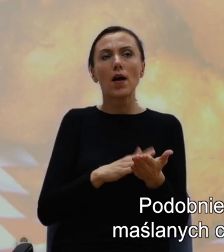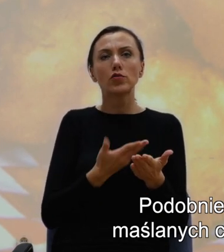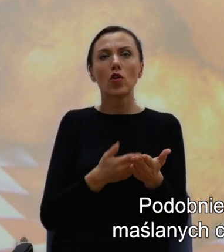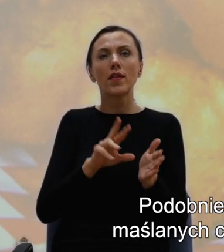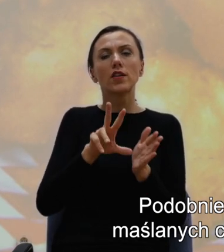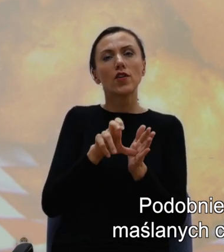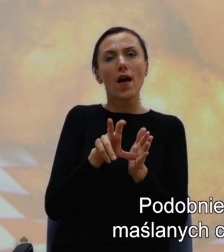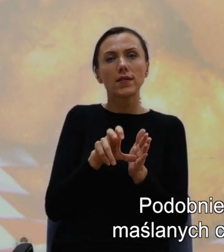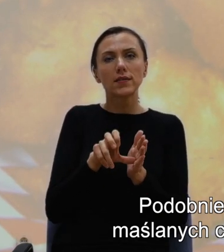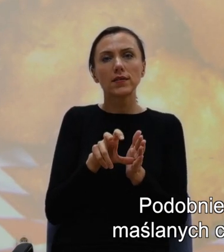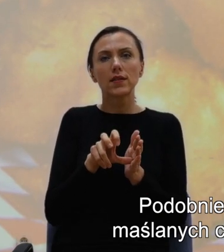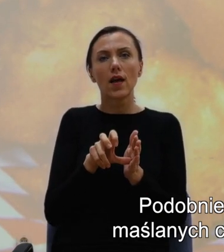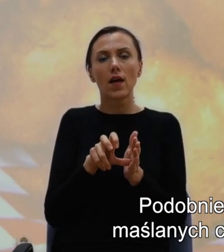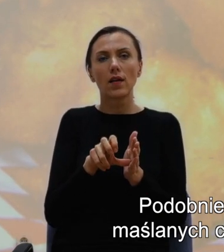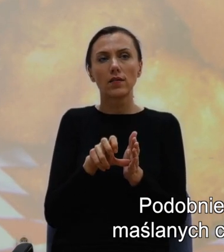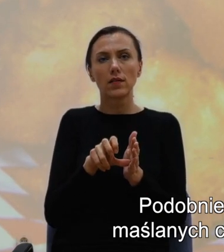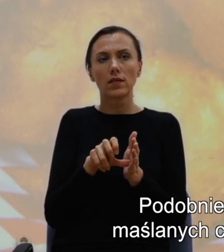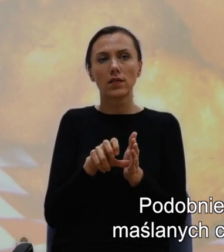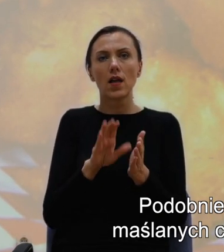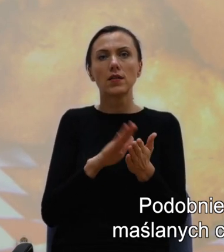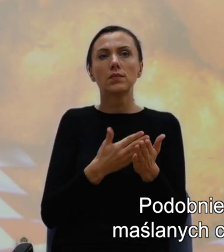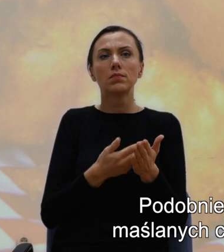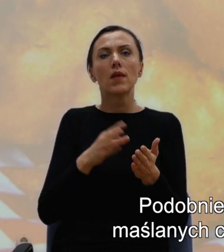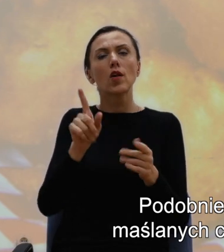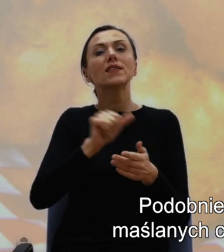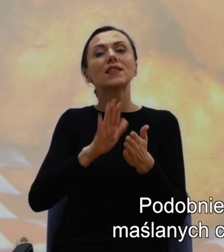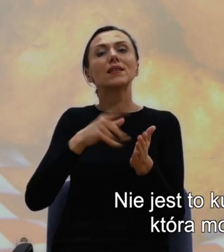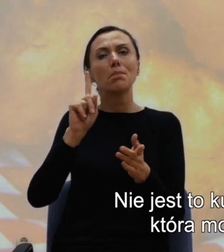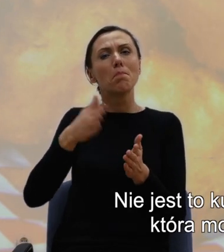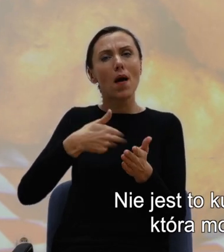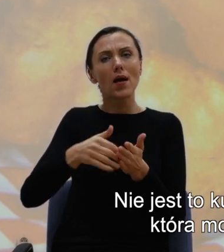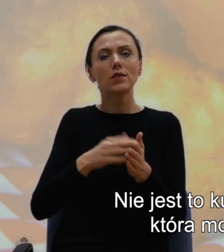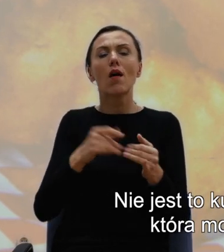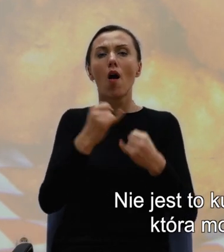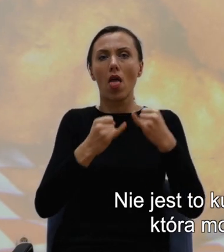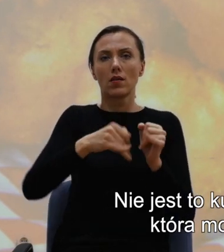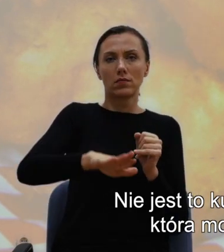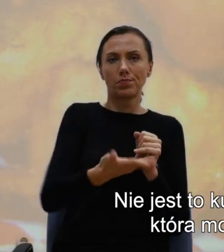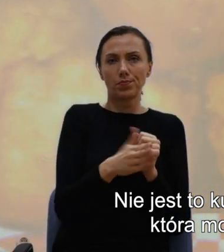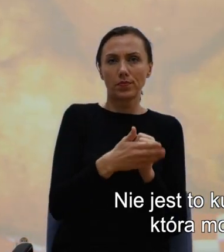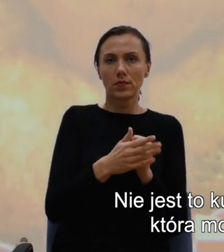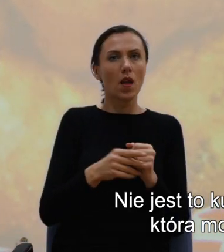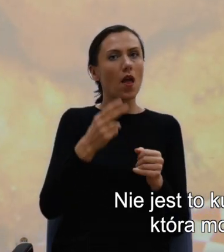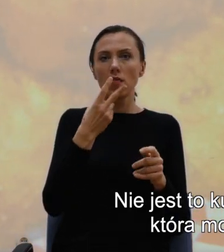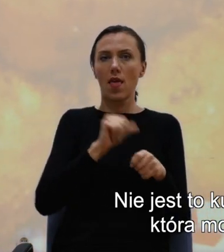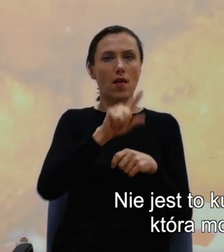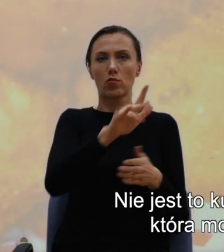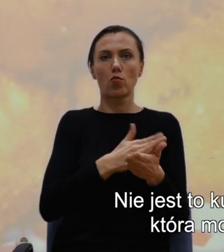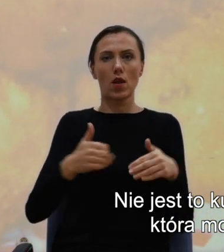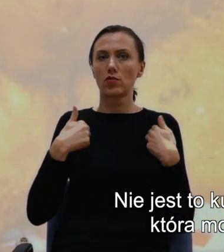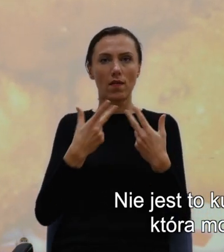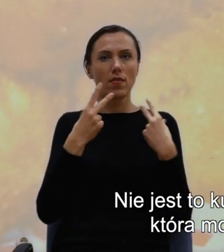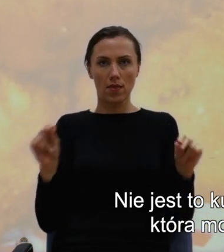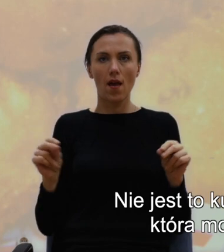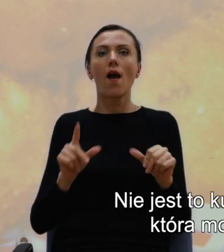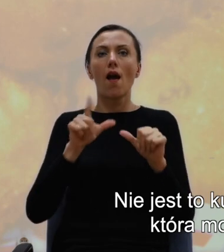smażonych na głębokim oleju. Nie jest to kuchnia zdrowa, natomiast jest to kuchnia, która mocno